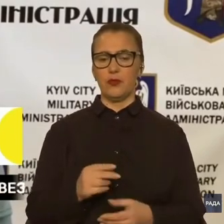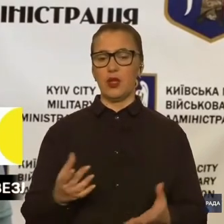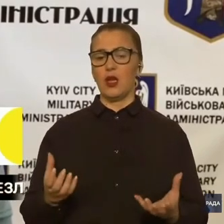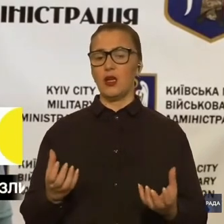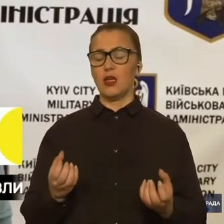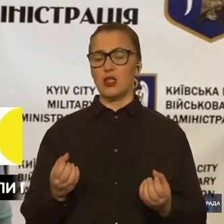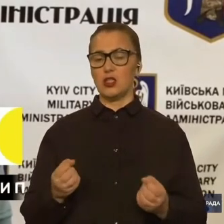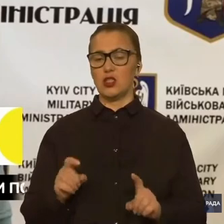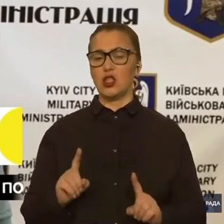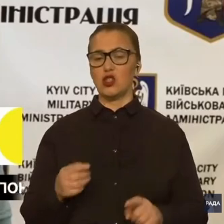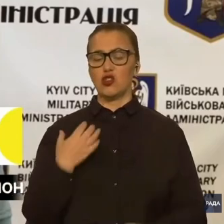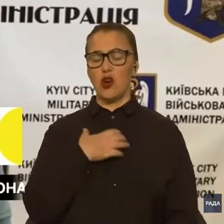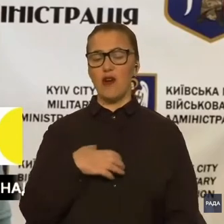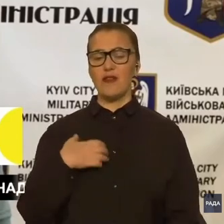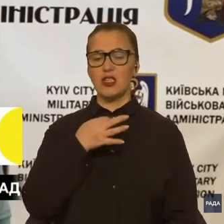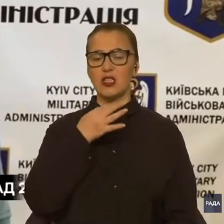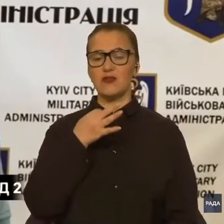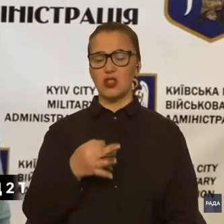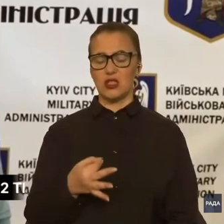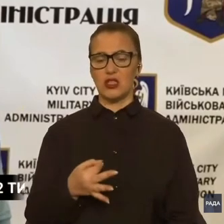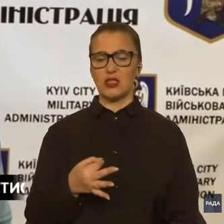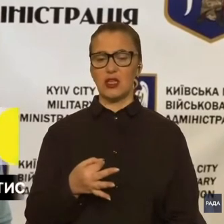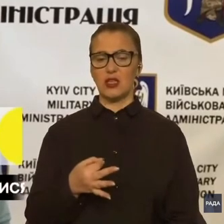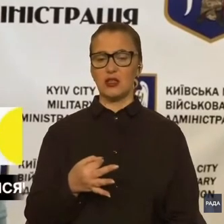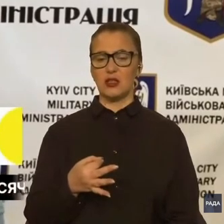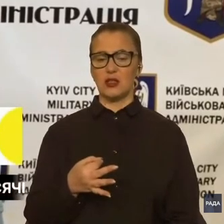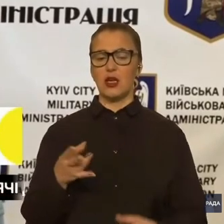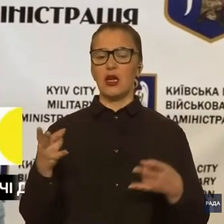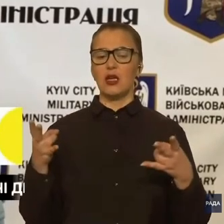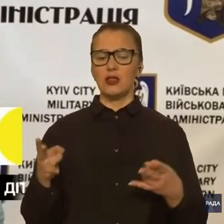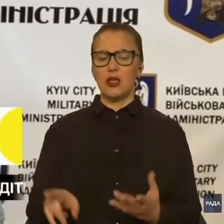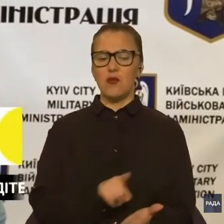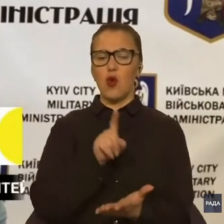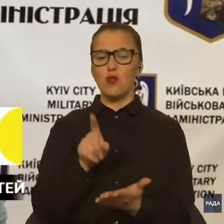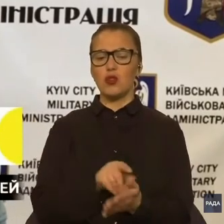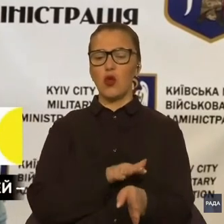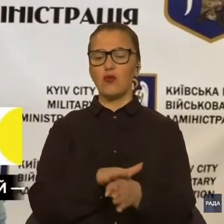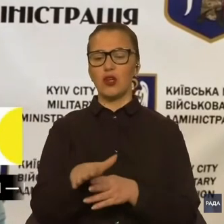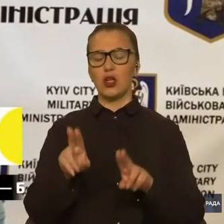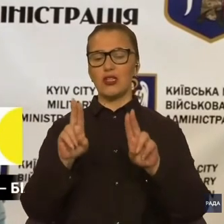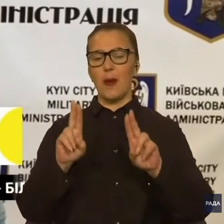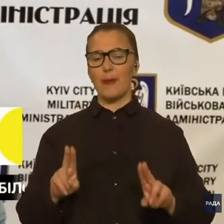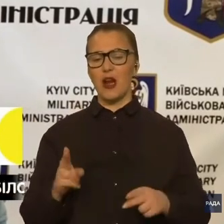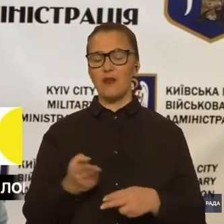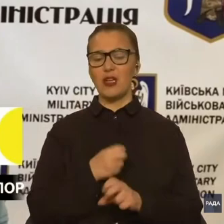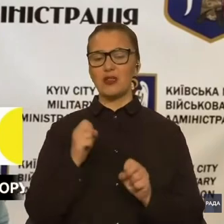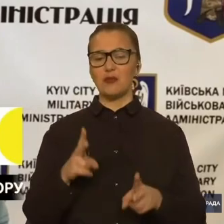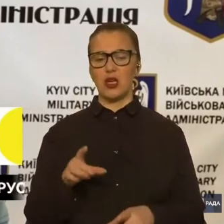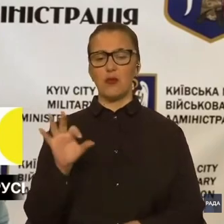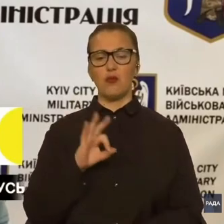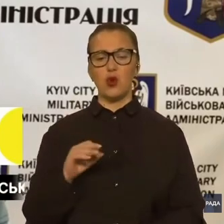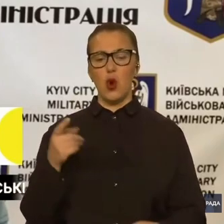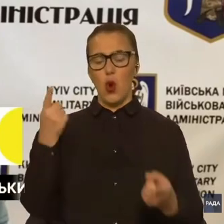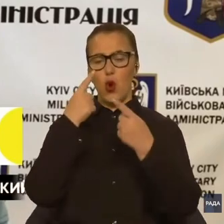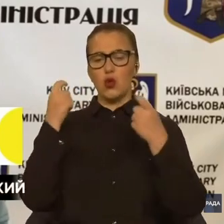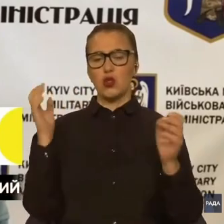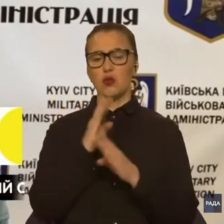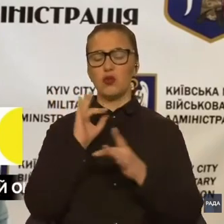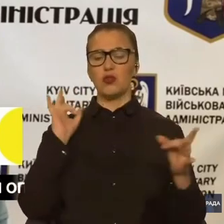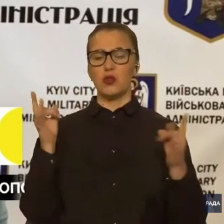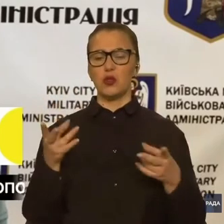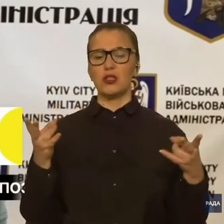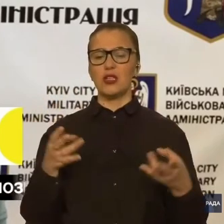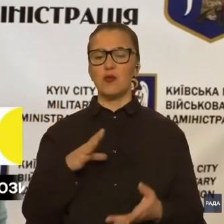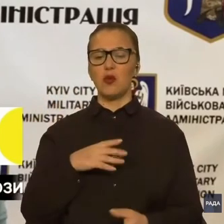важливо сказати, так, треба неохильно дотримуватися правил безпеки про оголошення повітряної тривоги. Треба бути